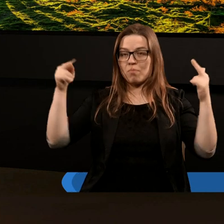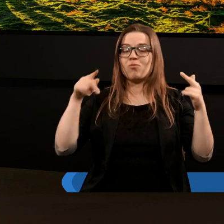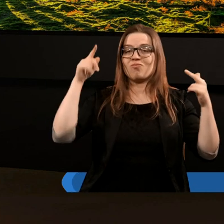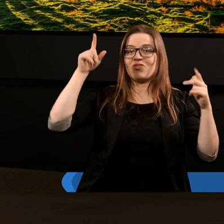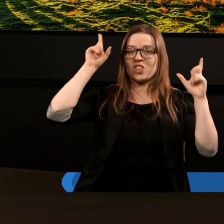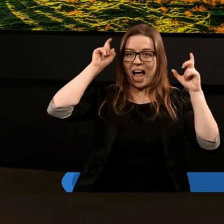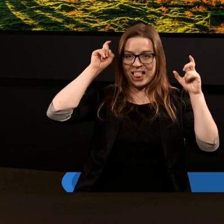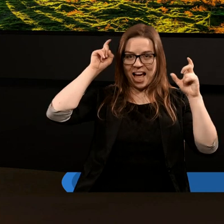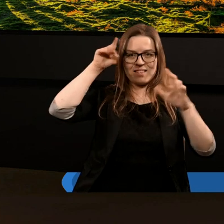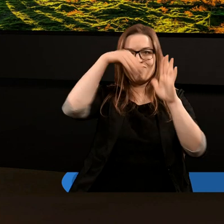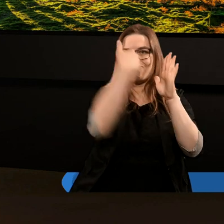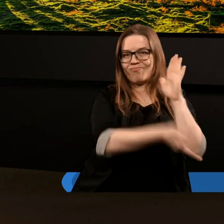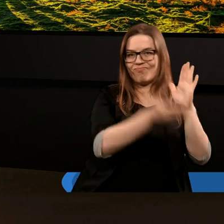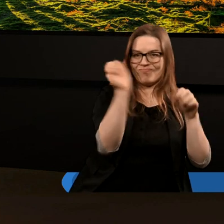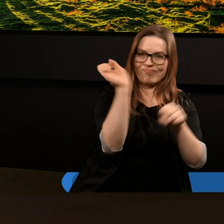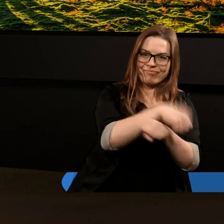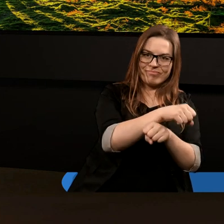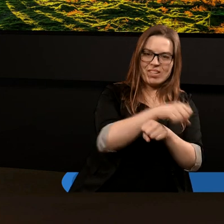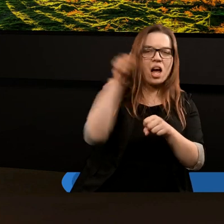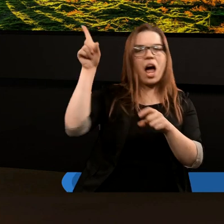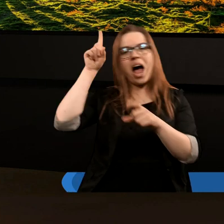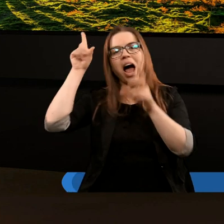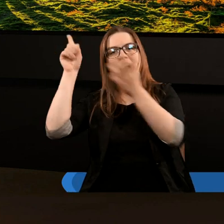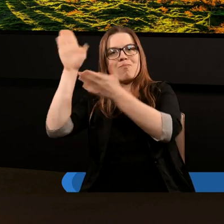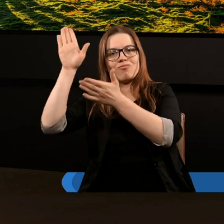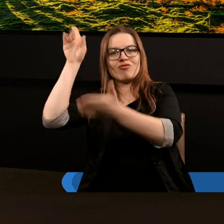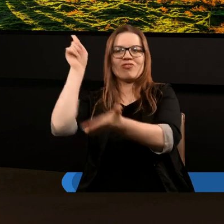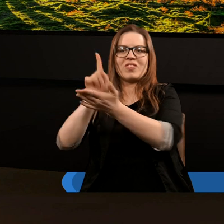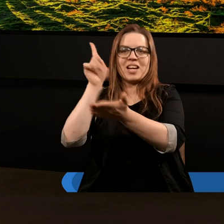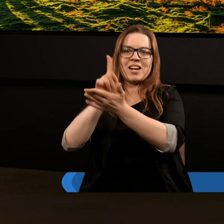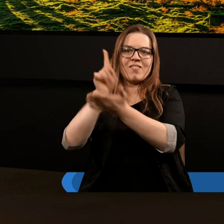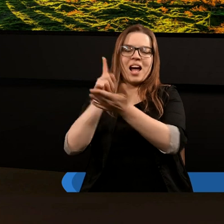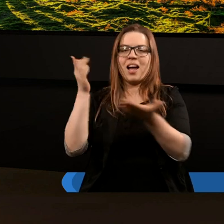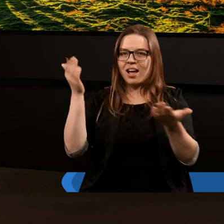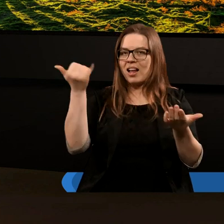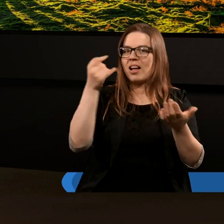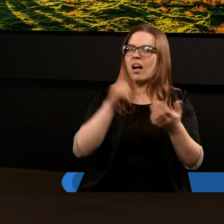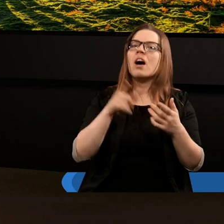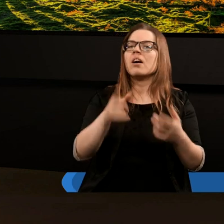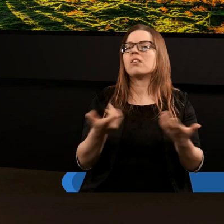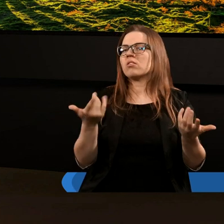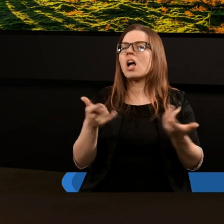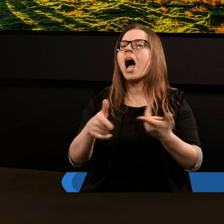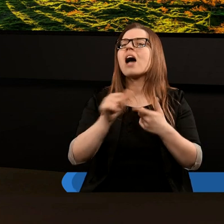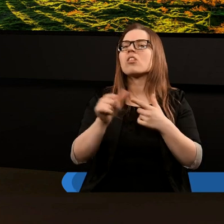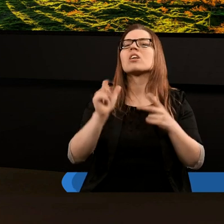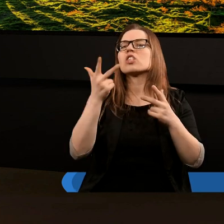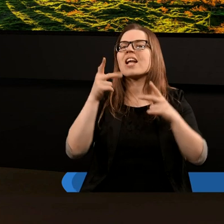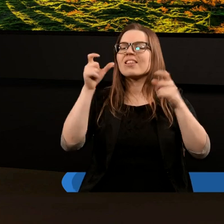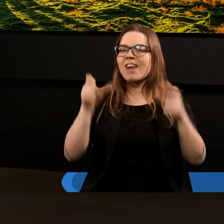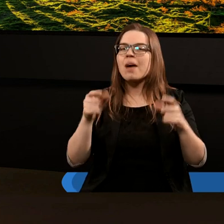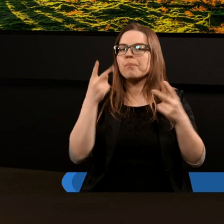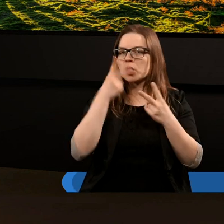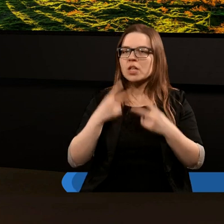przegrał, a Bóg wygrał. Drugi raz ta sama myśl w jakiejś tam części rozdziału. Więc zobaczmy, co jest z trzecim